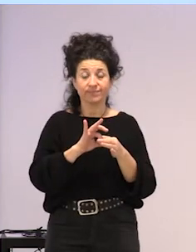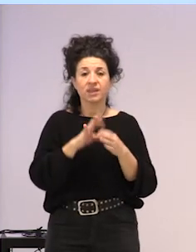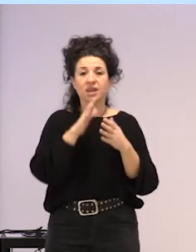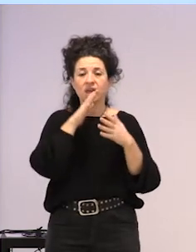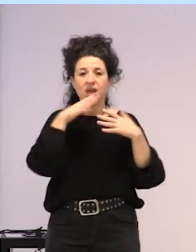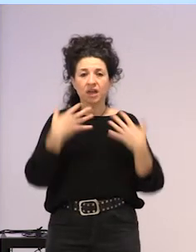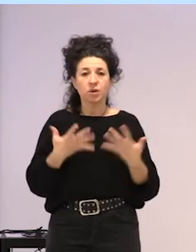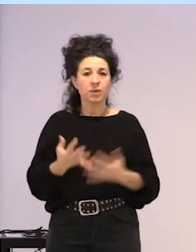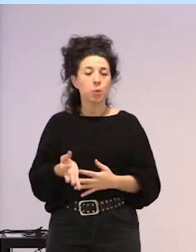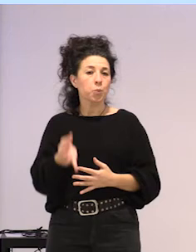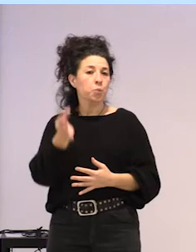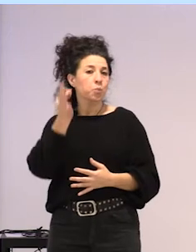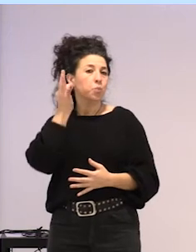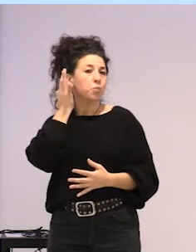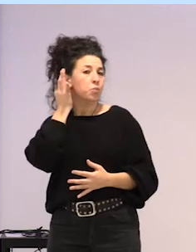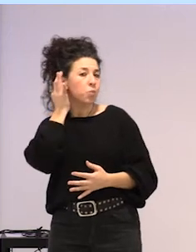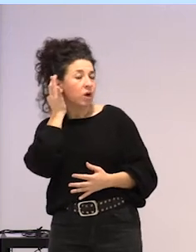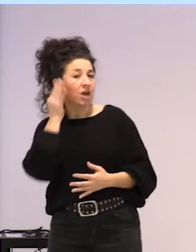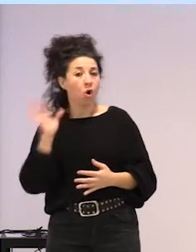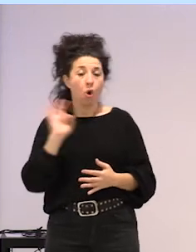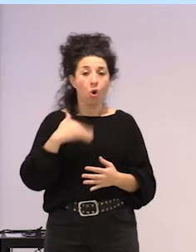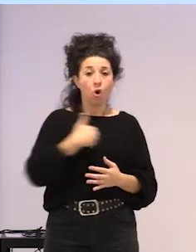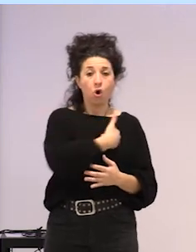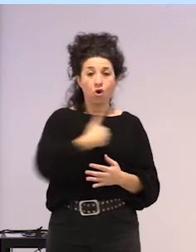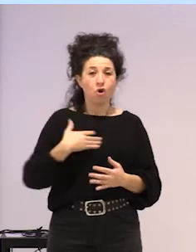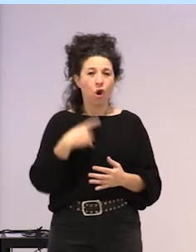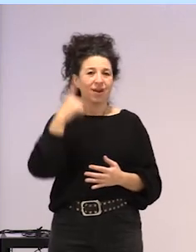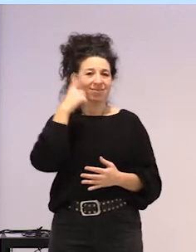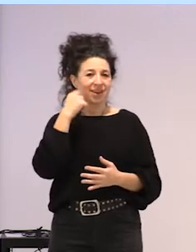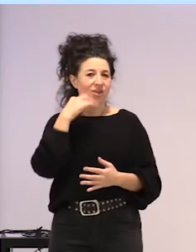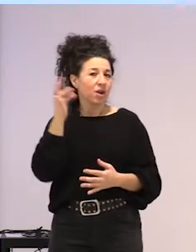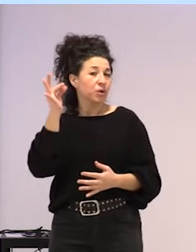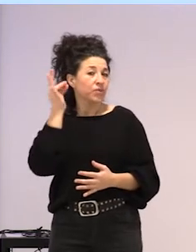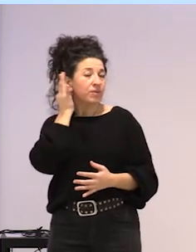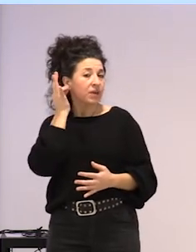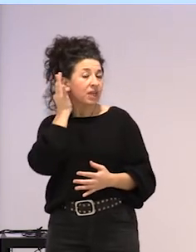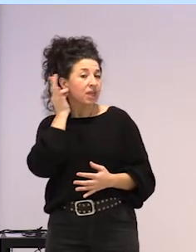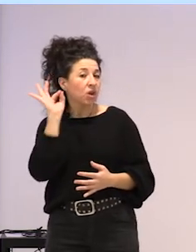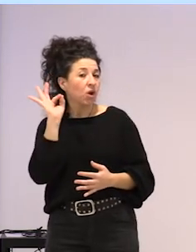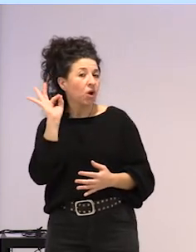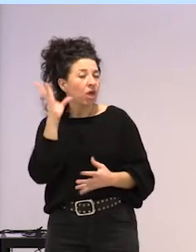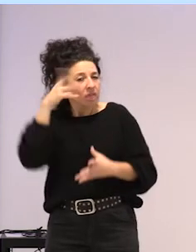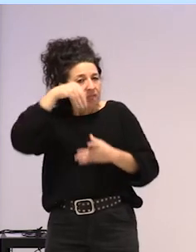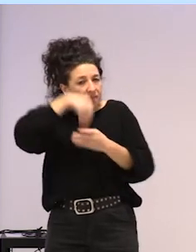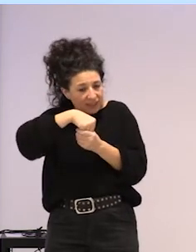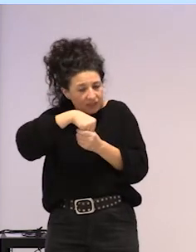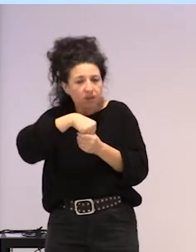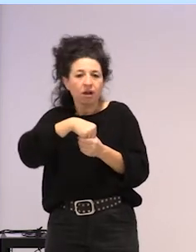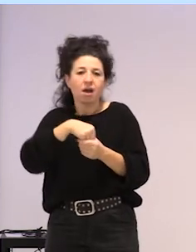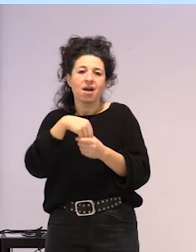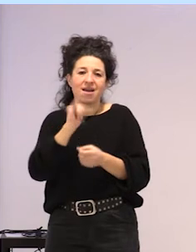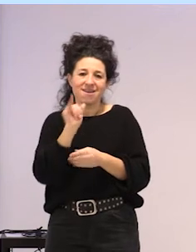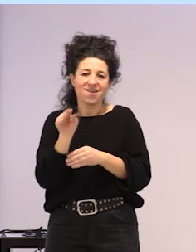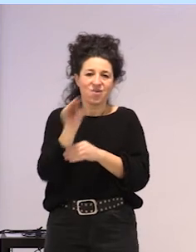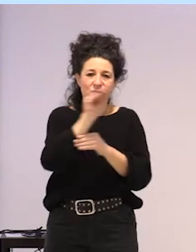sunaren atzean, edo feminitate rol tradizionalen atzean, horren bihotzean dagoela zaintza, ez? Hau da,